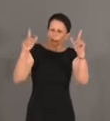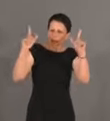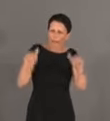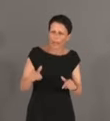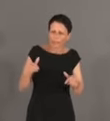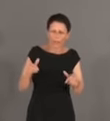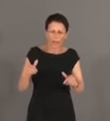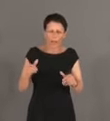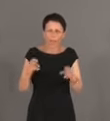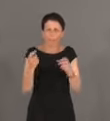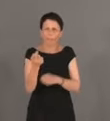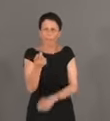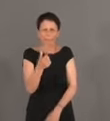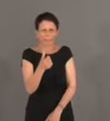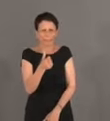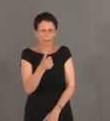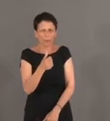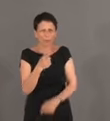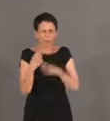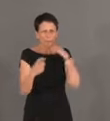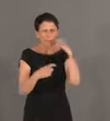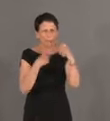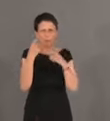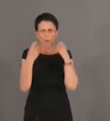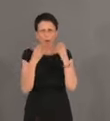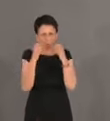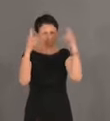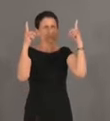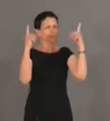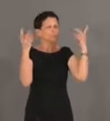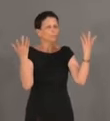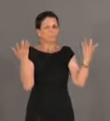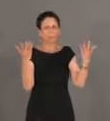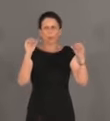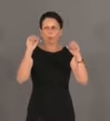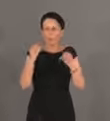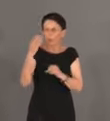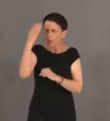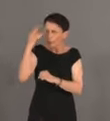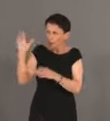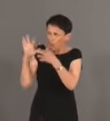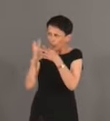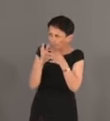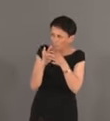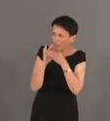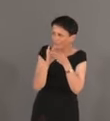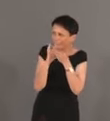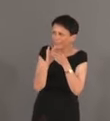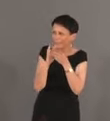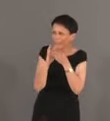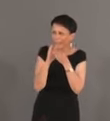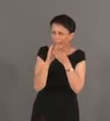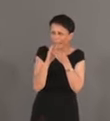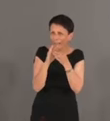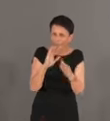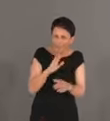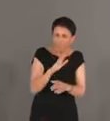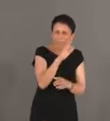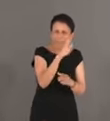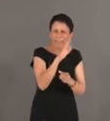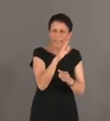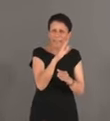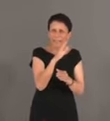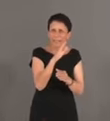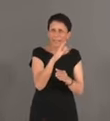avec quasiment violence ? On pourrait croire que vous êtes solidaires de cette idéologie. Pourquoi ce